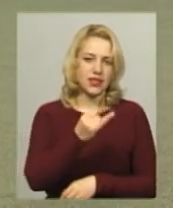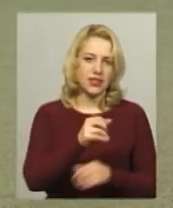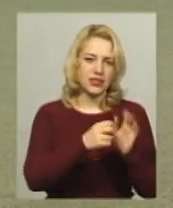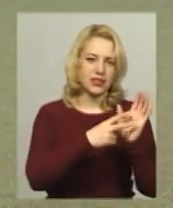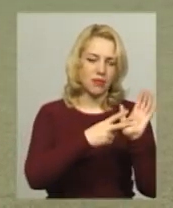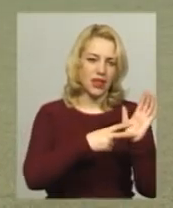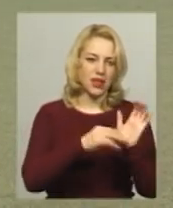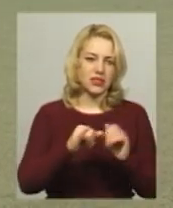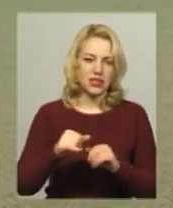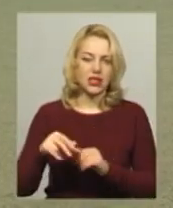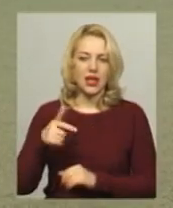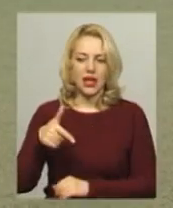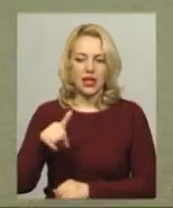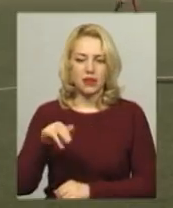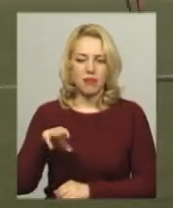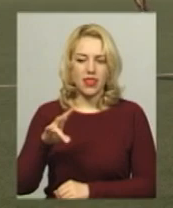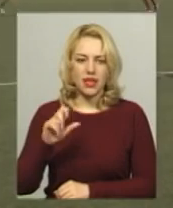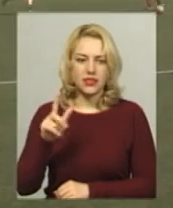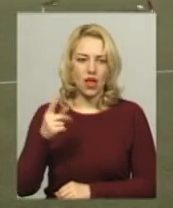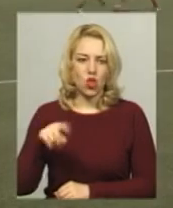гімназія номер один».